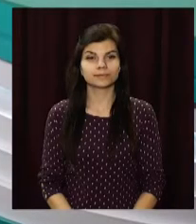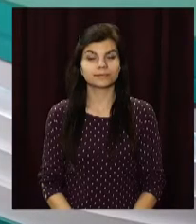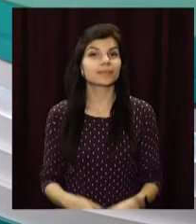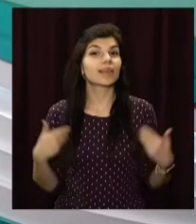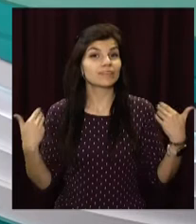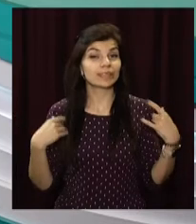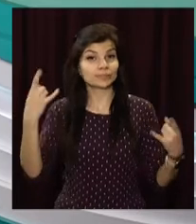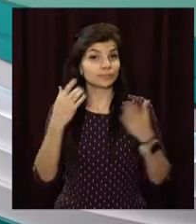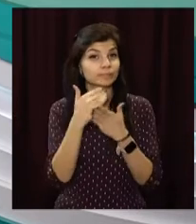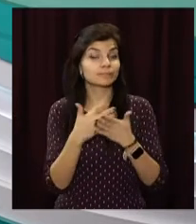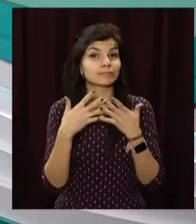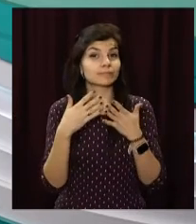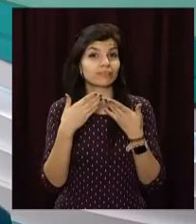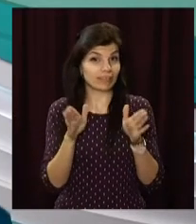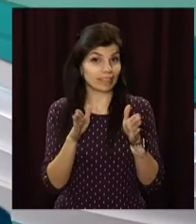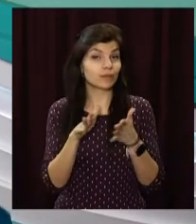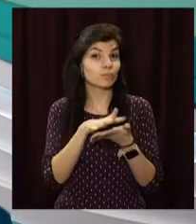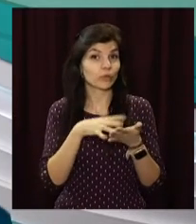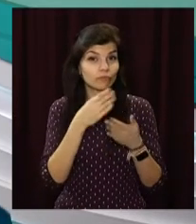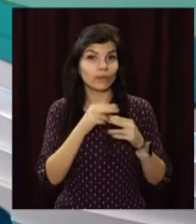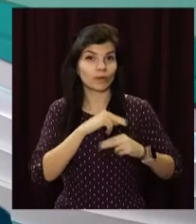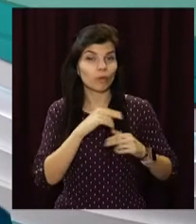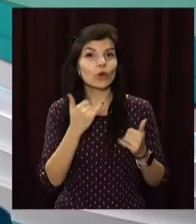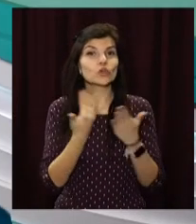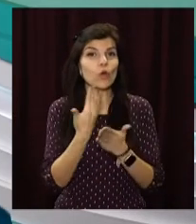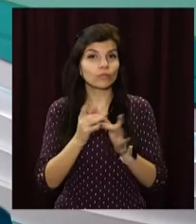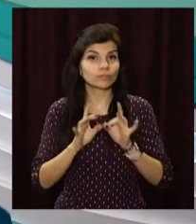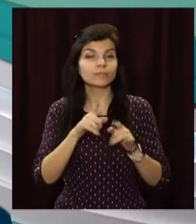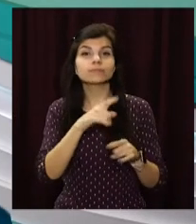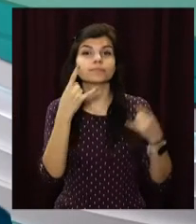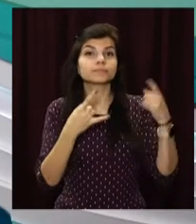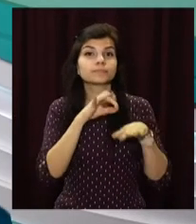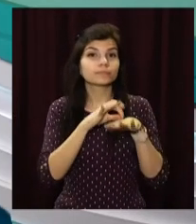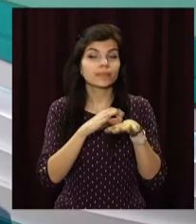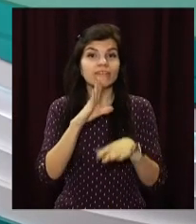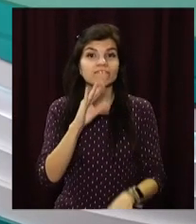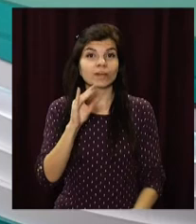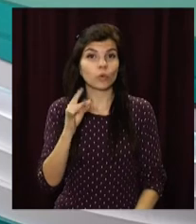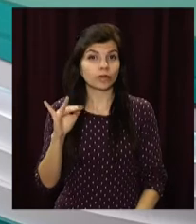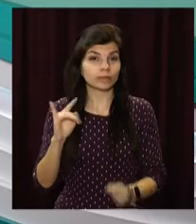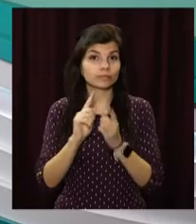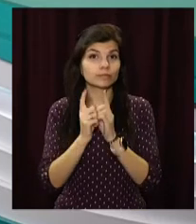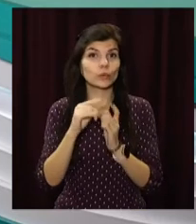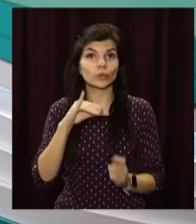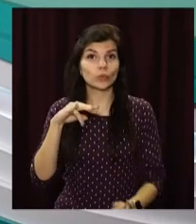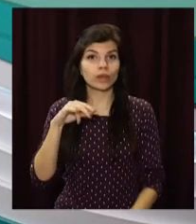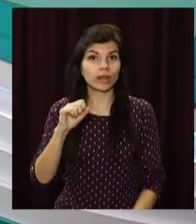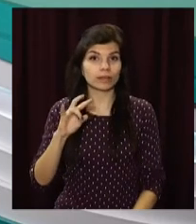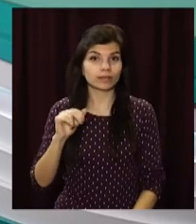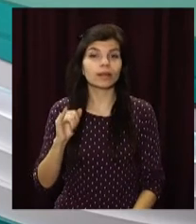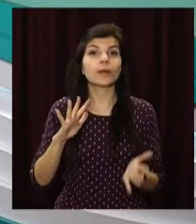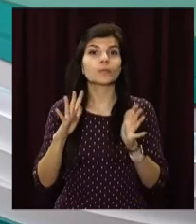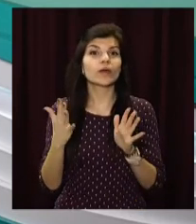Вітаю! Відкритий продовжує свою роботу і зараз блок новин. Для вас у студії працюють Вікторія Вахрушина та сурдоперекладачка Юліана Пуговкіна.